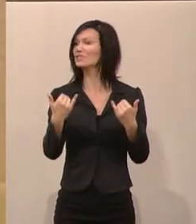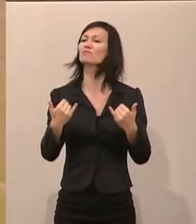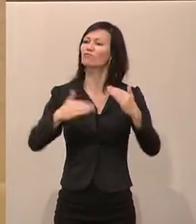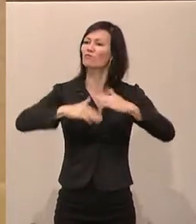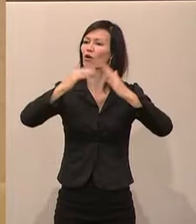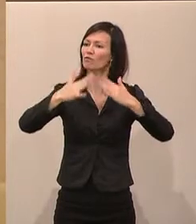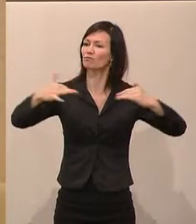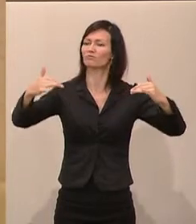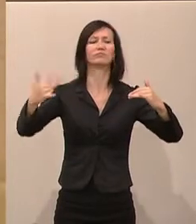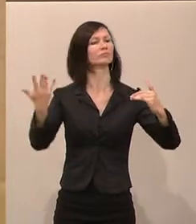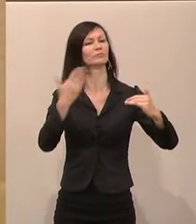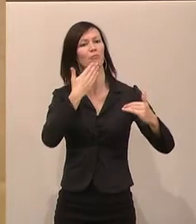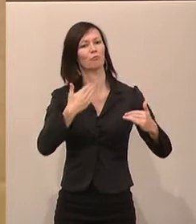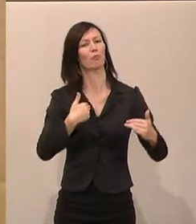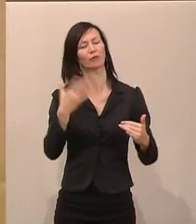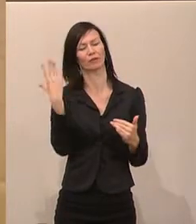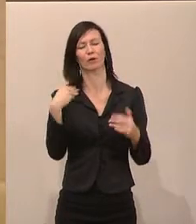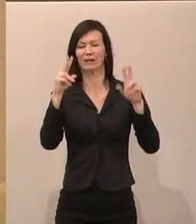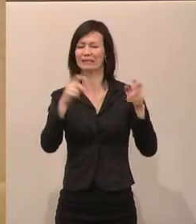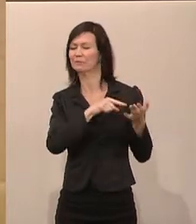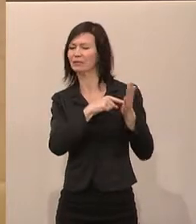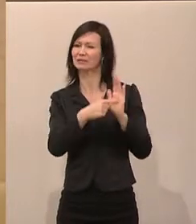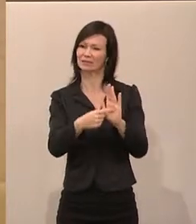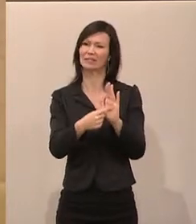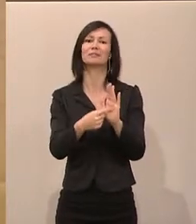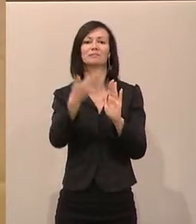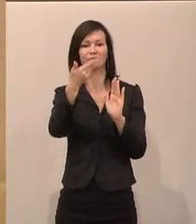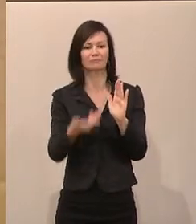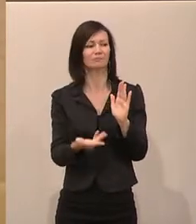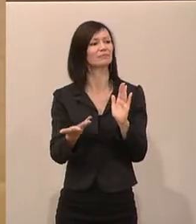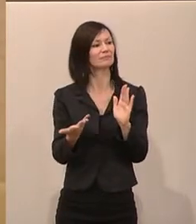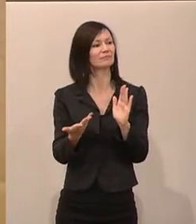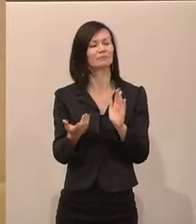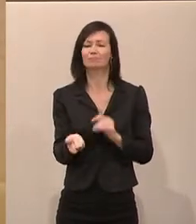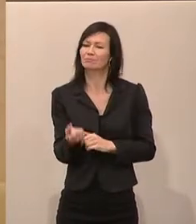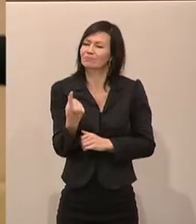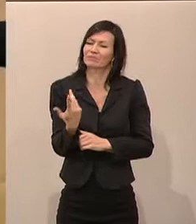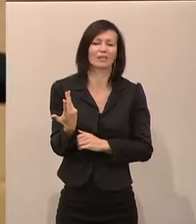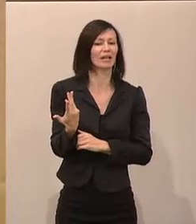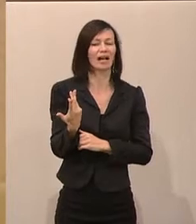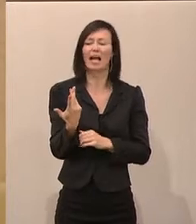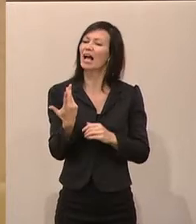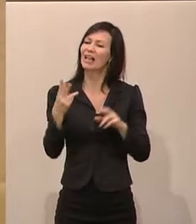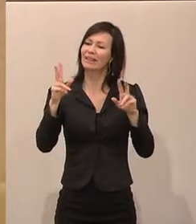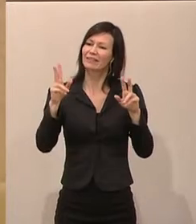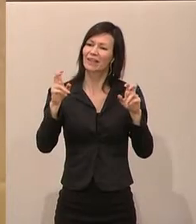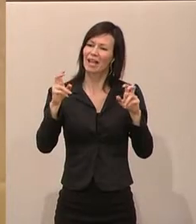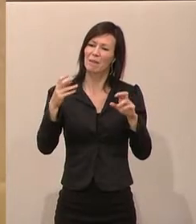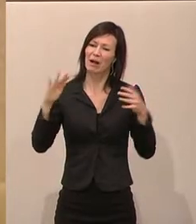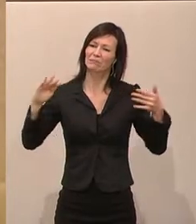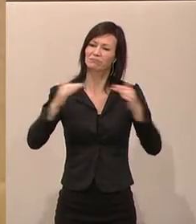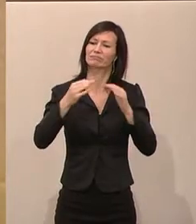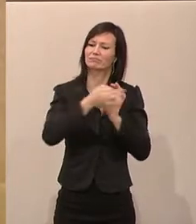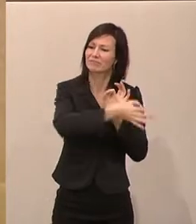Nationalrats noch einmal den Scheinwerfer auf ein Thema zu richten, das sich höchst prominent durch die gesamte Enquete gezogen hat. Ein